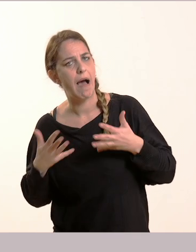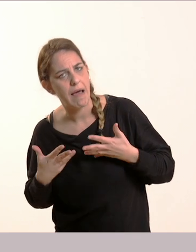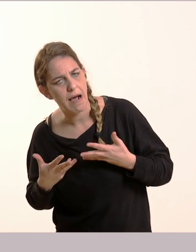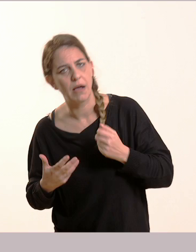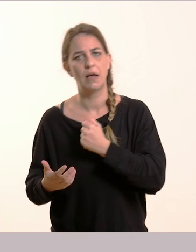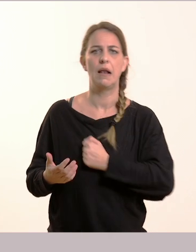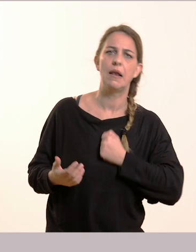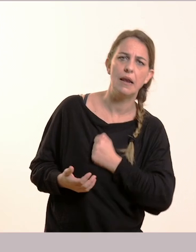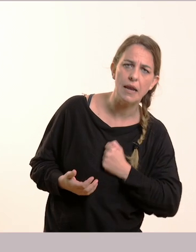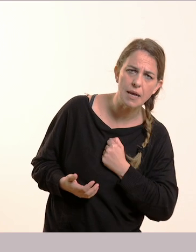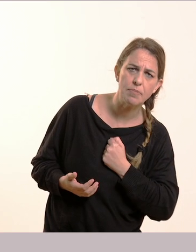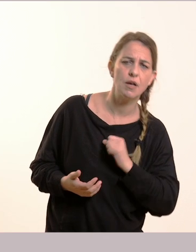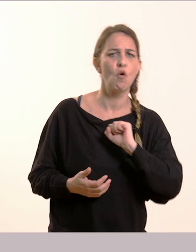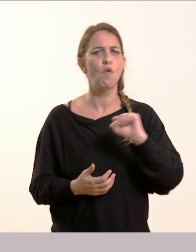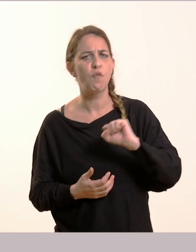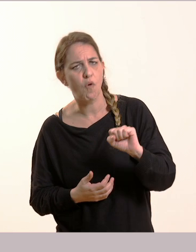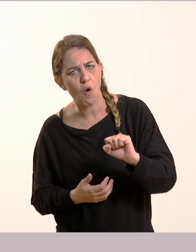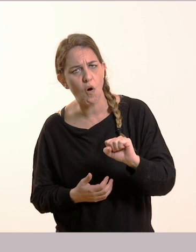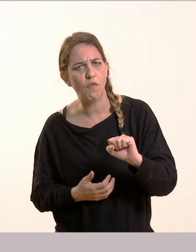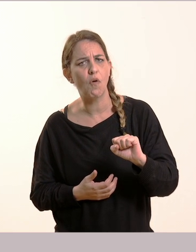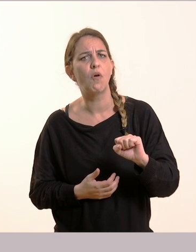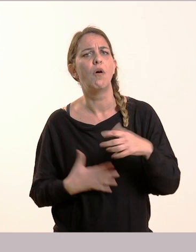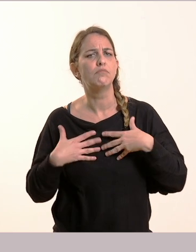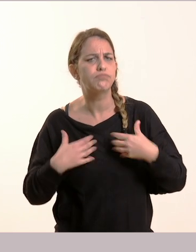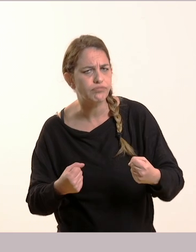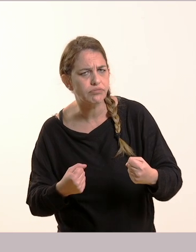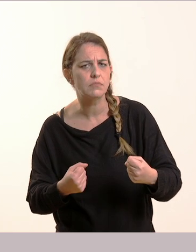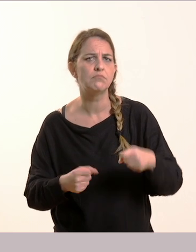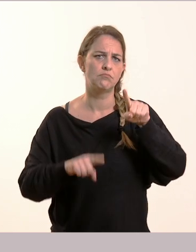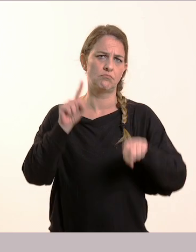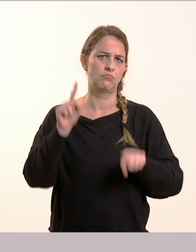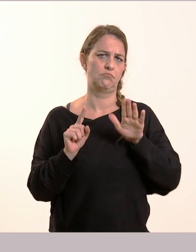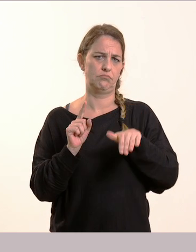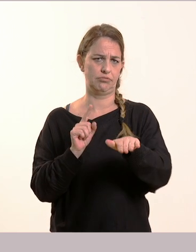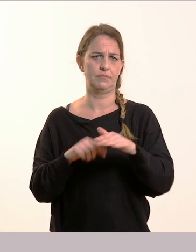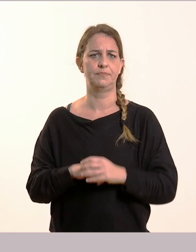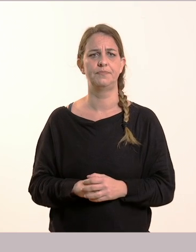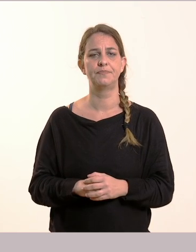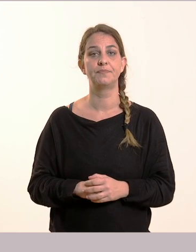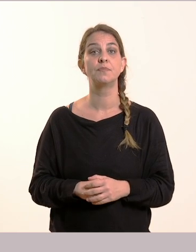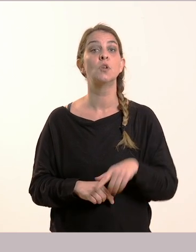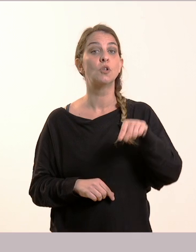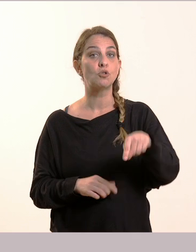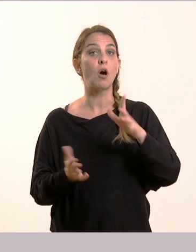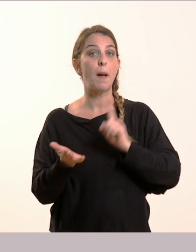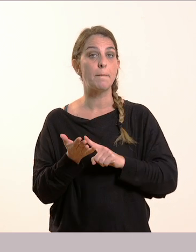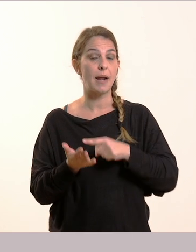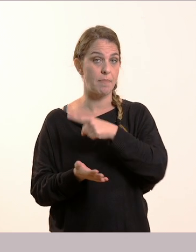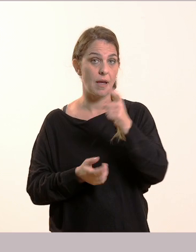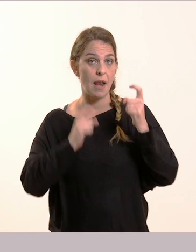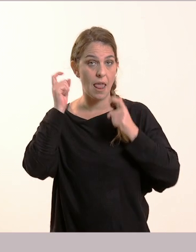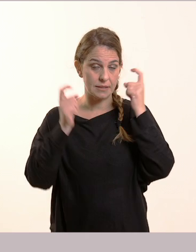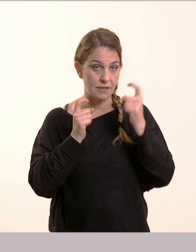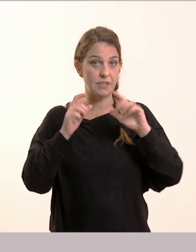άλλοτε φόβο, άλλοτε θυμώ. Θέλω τώρα εδώ, μας λέει. Τι μας λέει να κάνουμε. Να σκεφτούμε δύο πράγματα